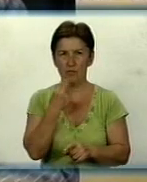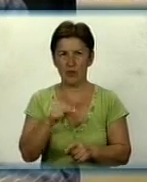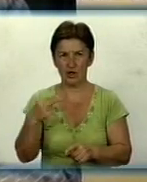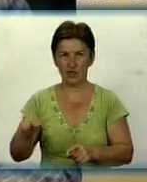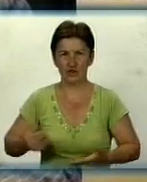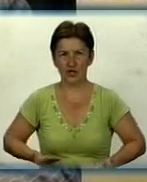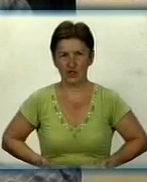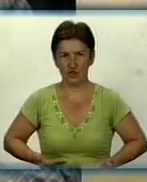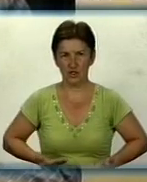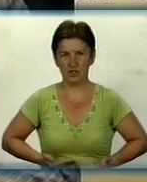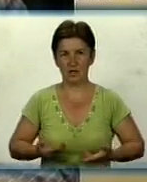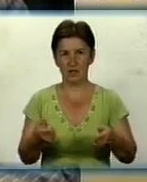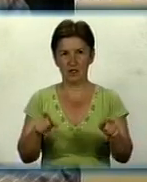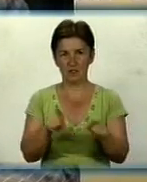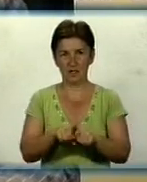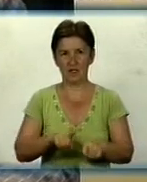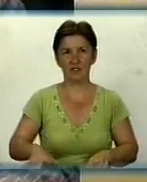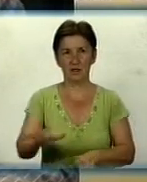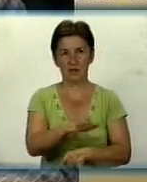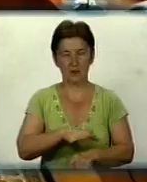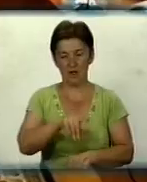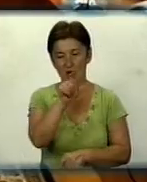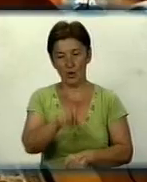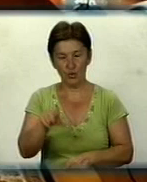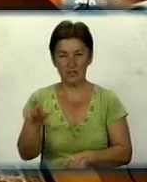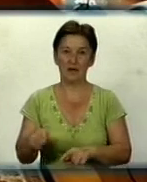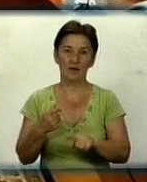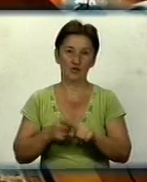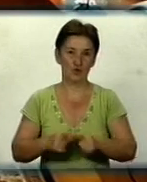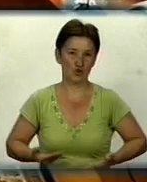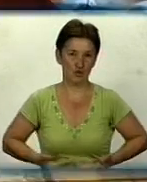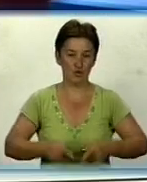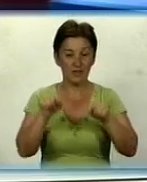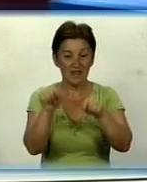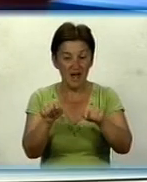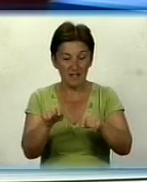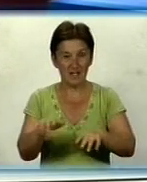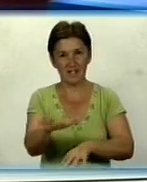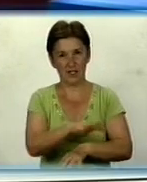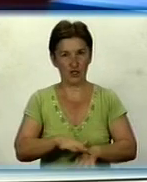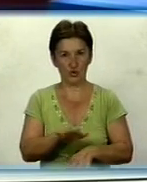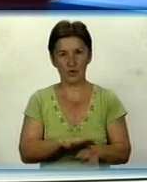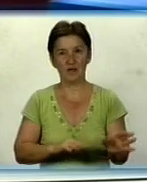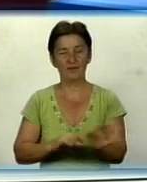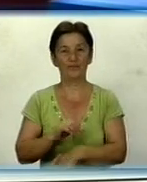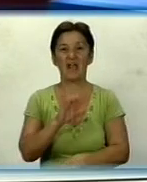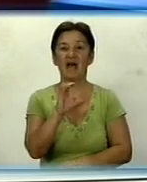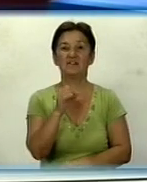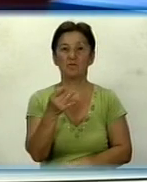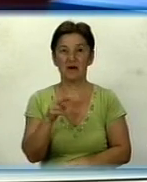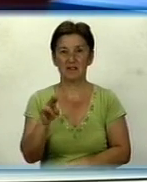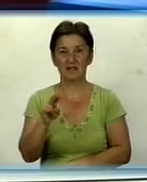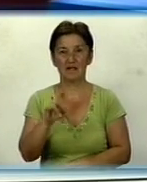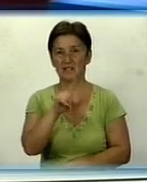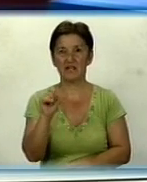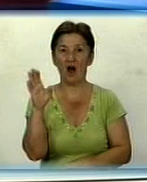життя окремих територій і окремих людей, які живуть на цих територіях. У серпні заводу кіровоградці